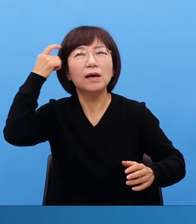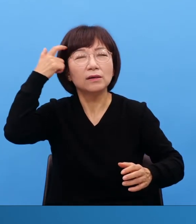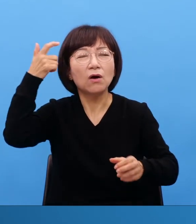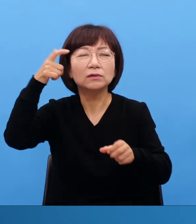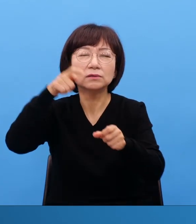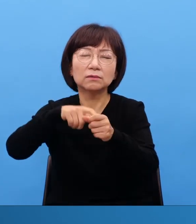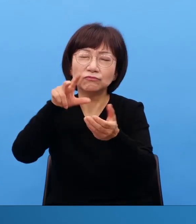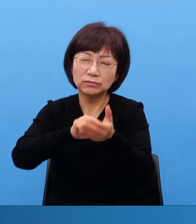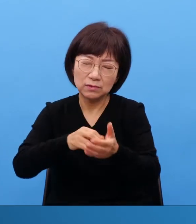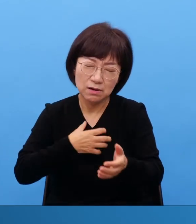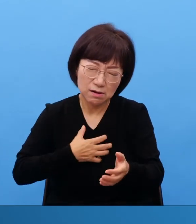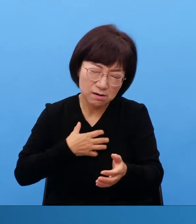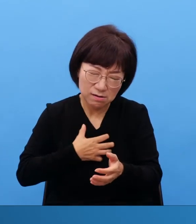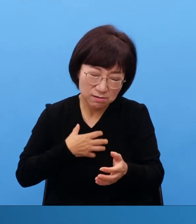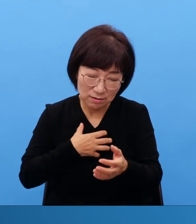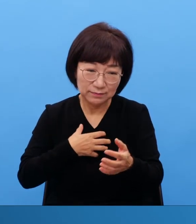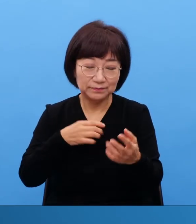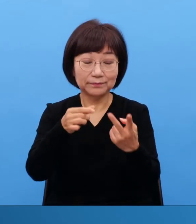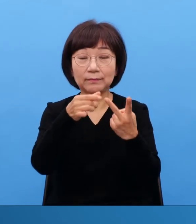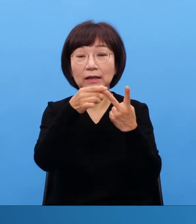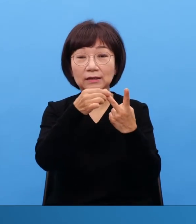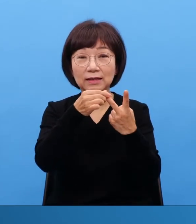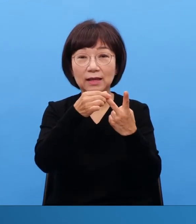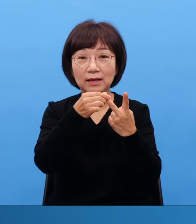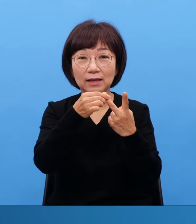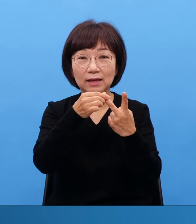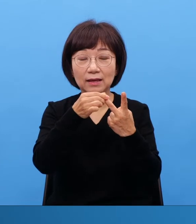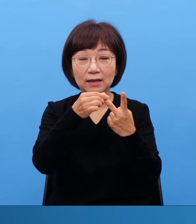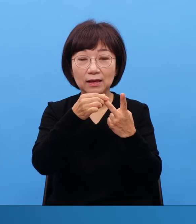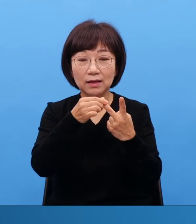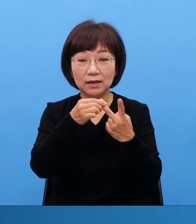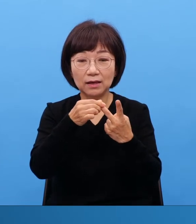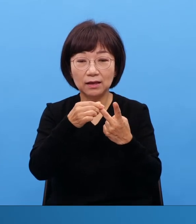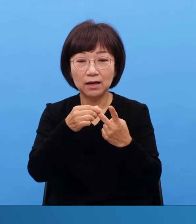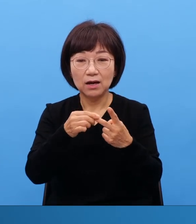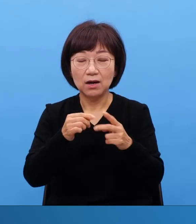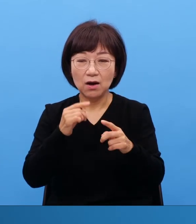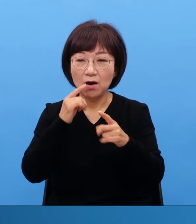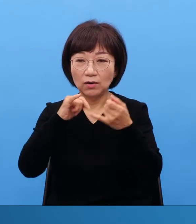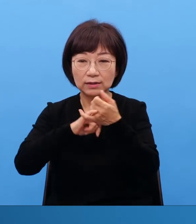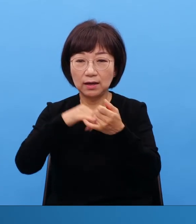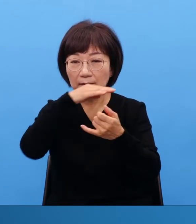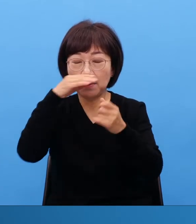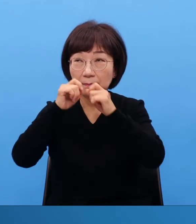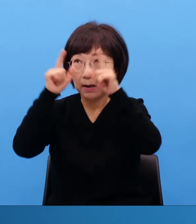그러나 이 바로 깨달은 사람은 아 이게 세상이고 이게 허감이구나